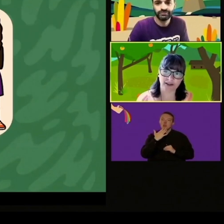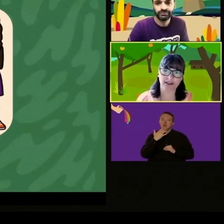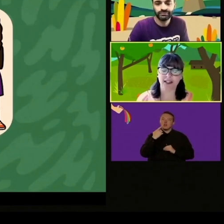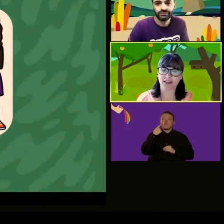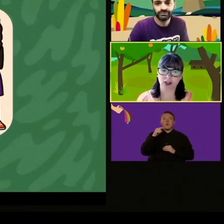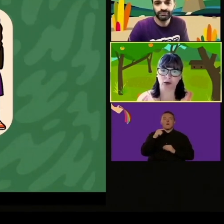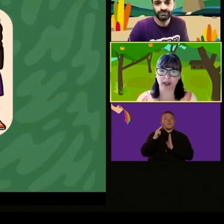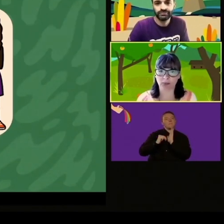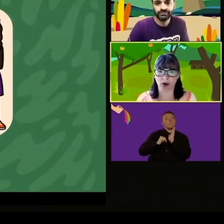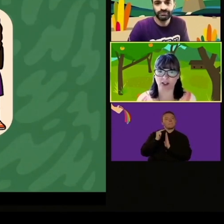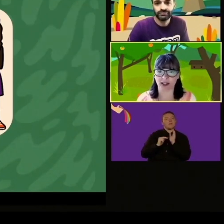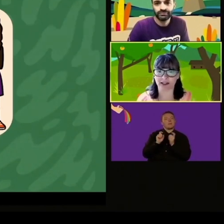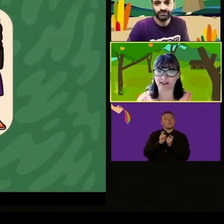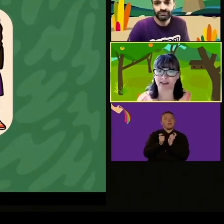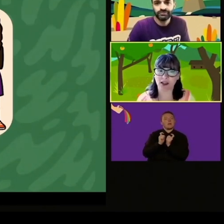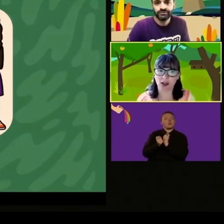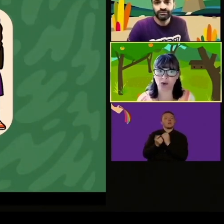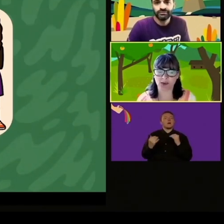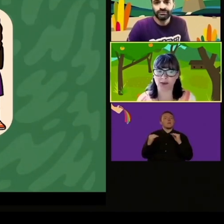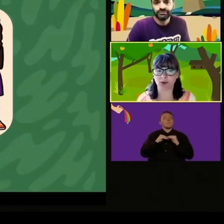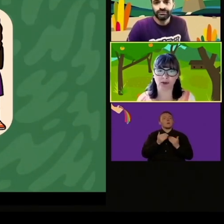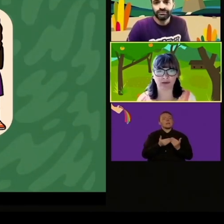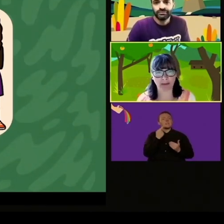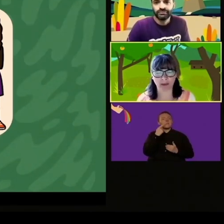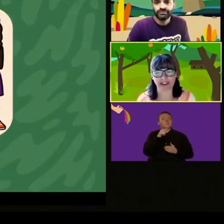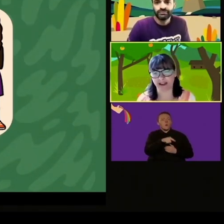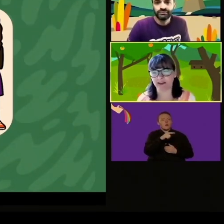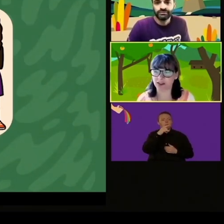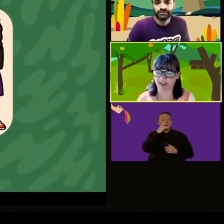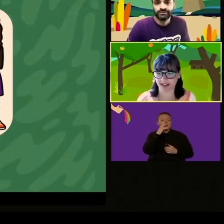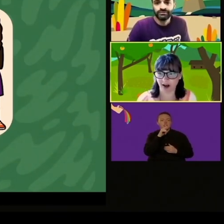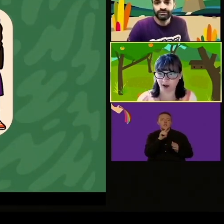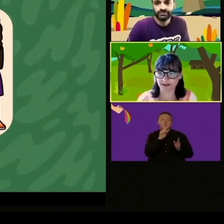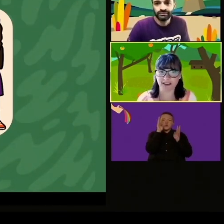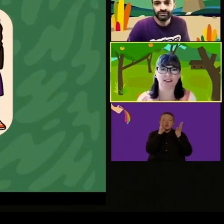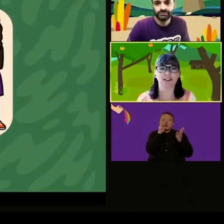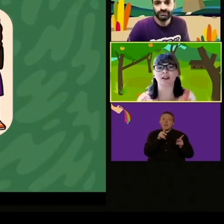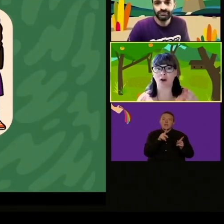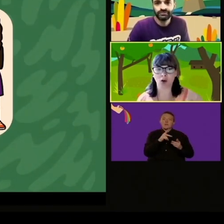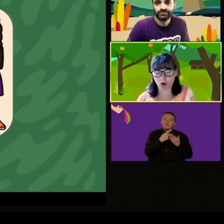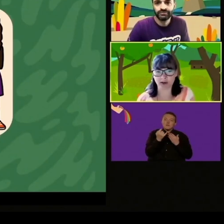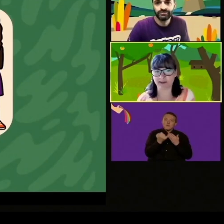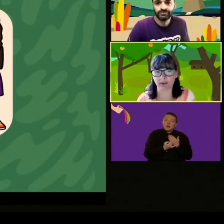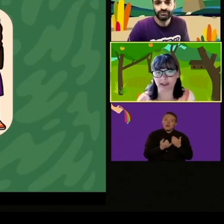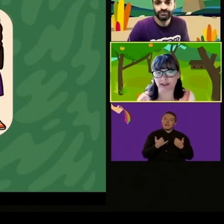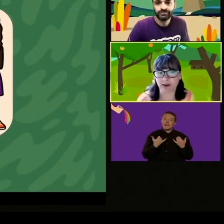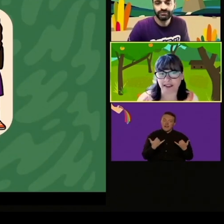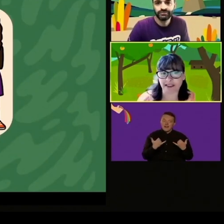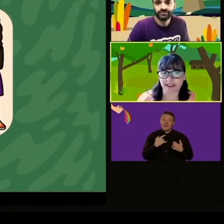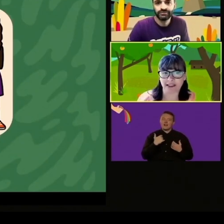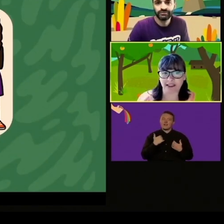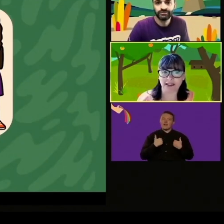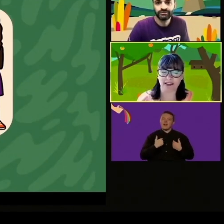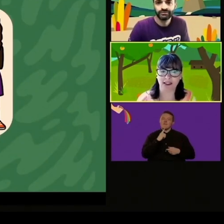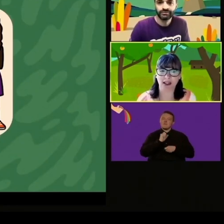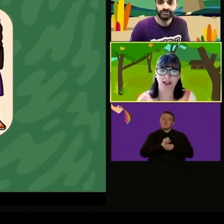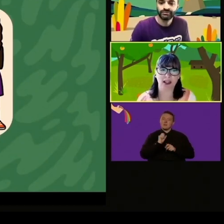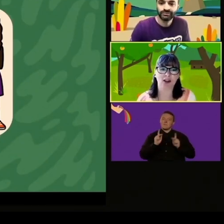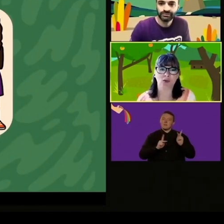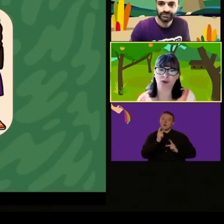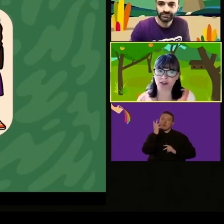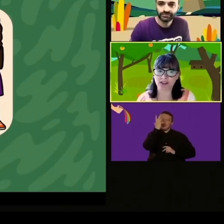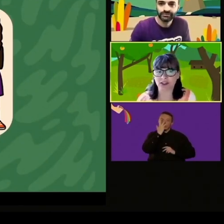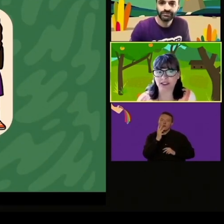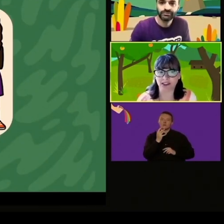abbiamo aggiunto delle linee con diverse lingue, per ora abbiamo 22 lingue e quest'anno abbiamo